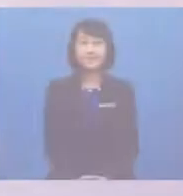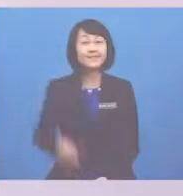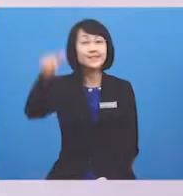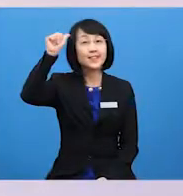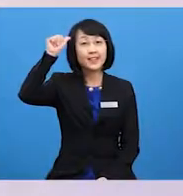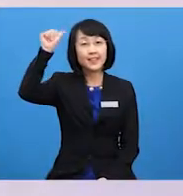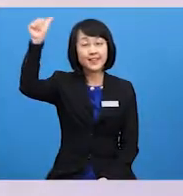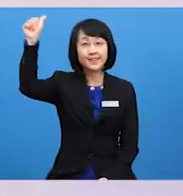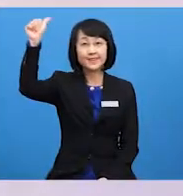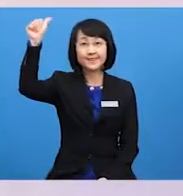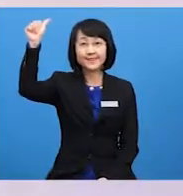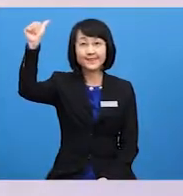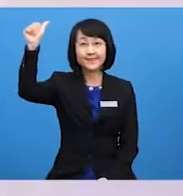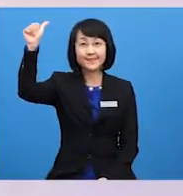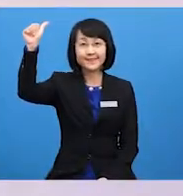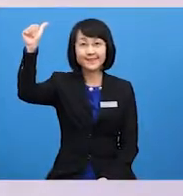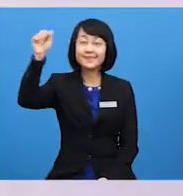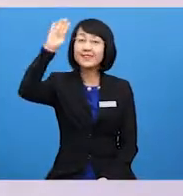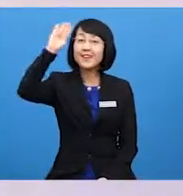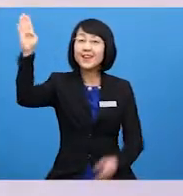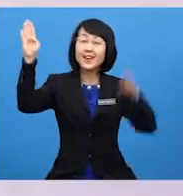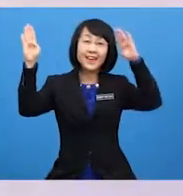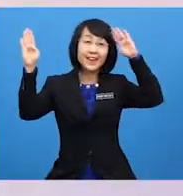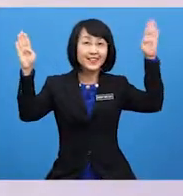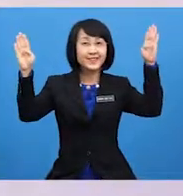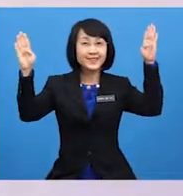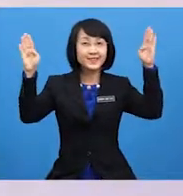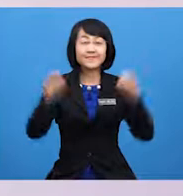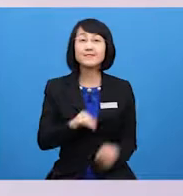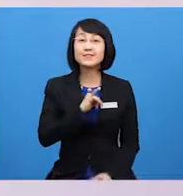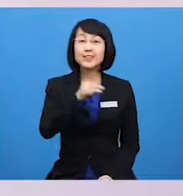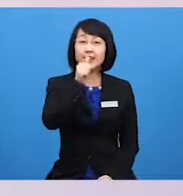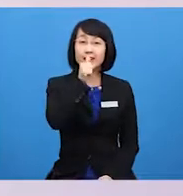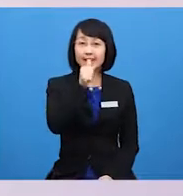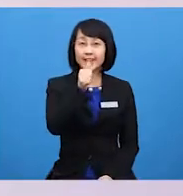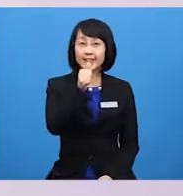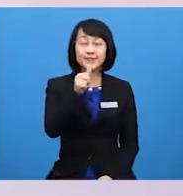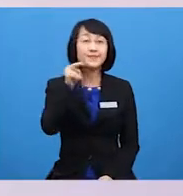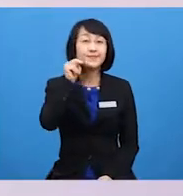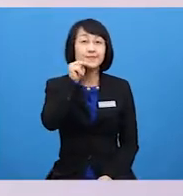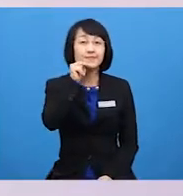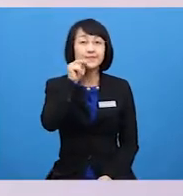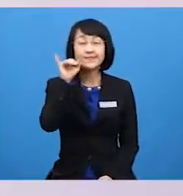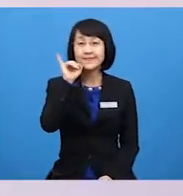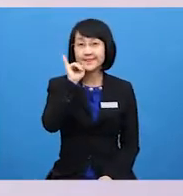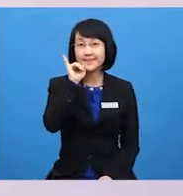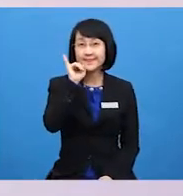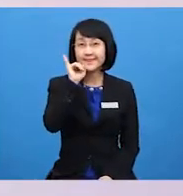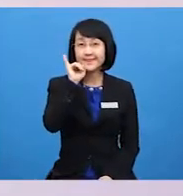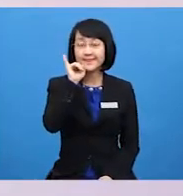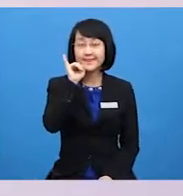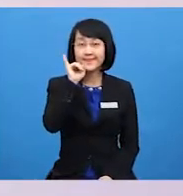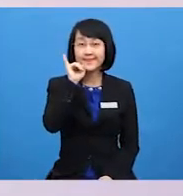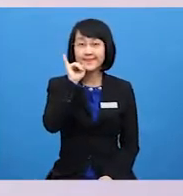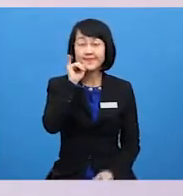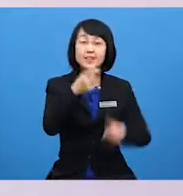Assalamualaikum Hello I am Nurul Imaniyah binti Khairullah